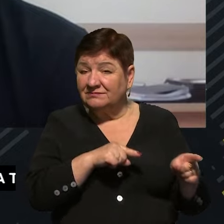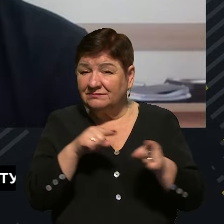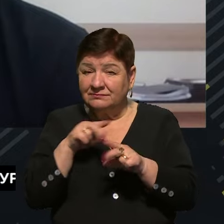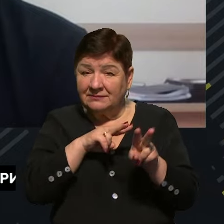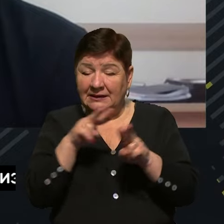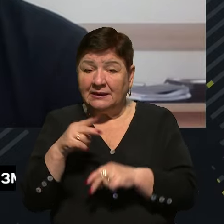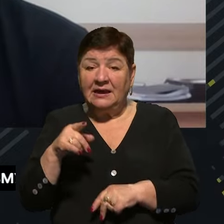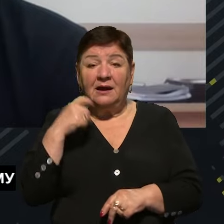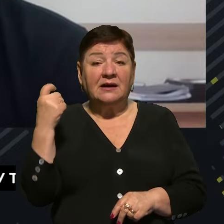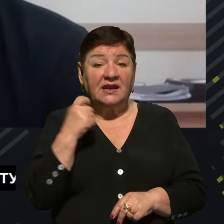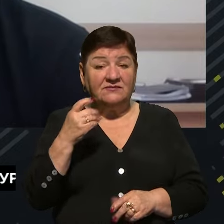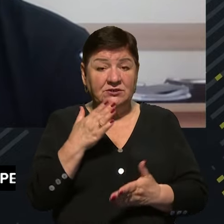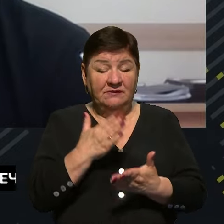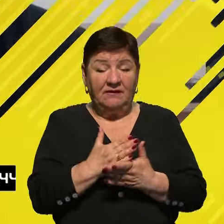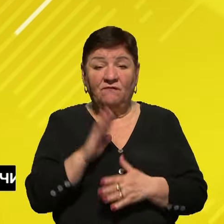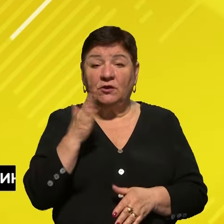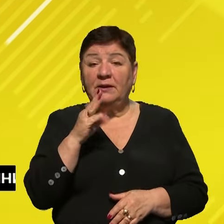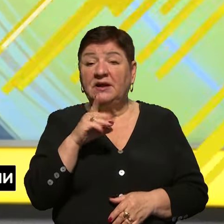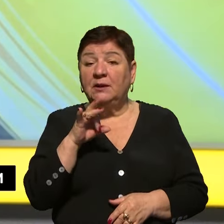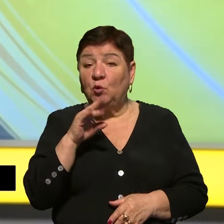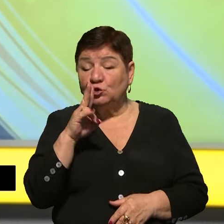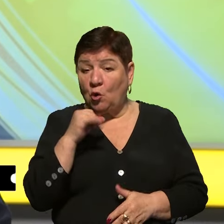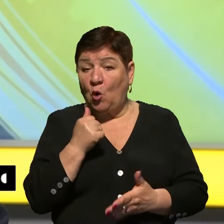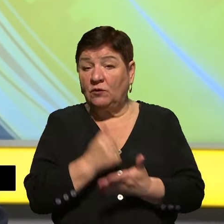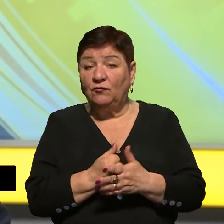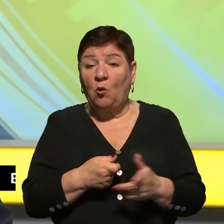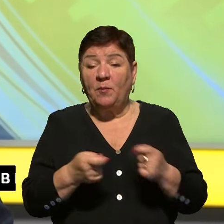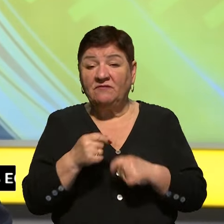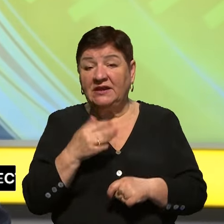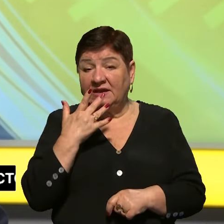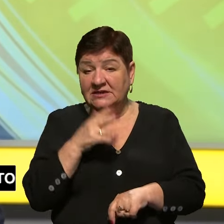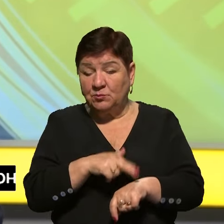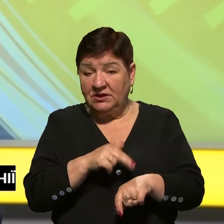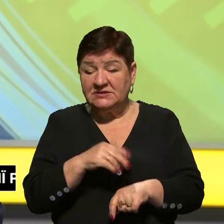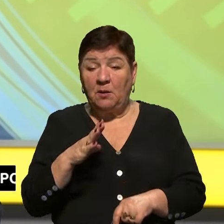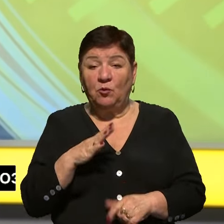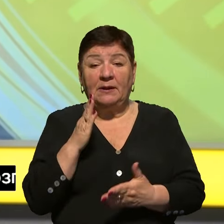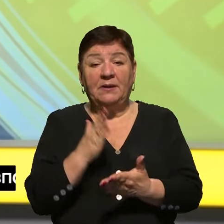що відбувається зараз на Харківщині. Володимир Тимошко, начальник головного управління Нацполіції в Харківській області, був з нами на прямому зв'язку. перегляд!